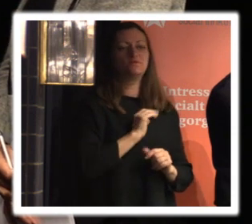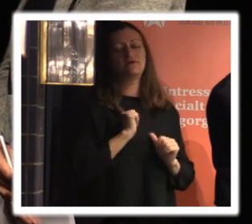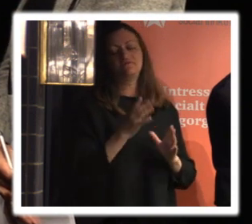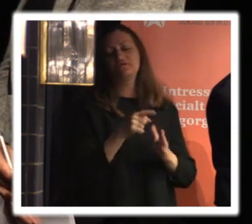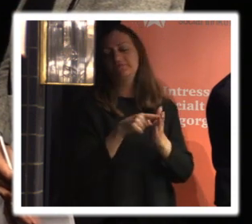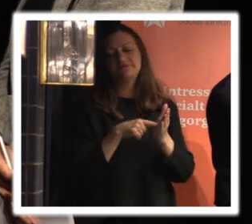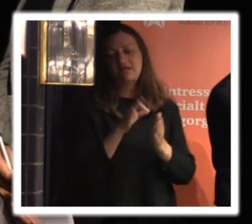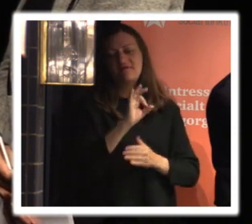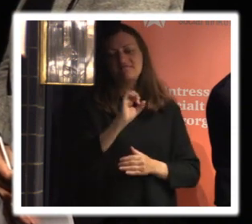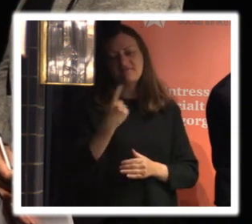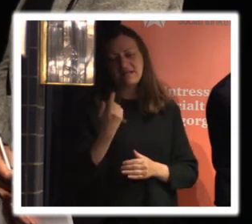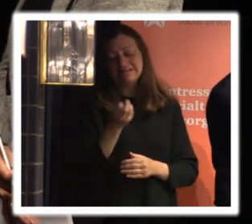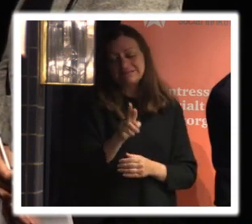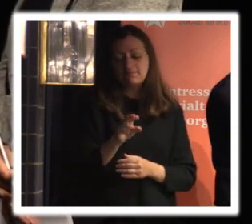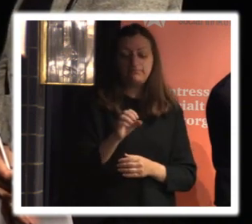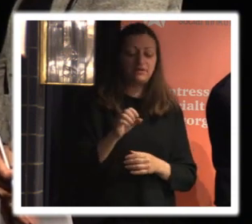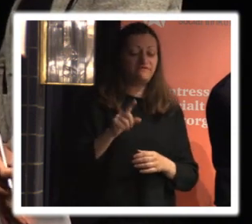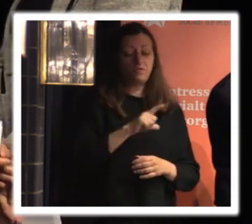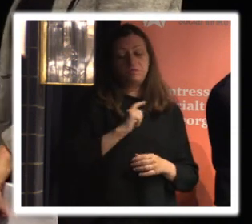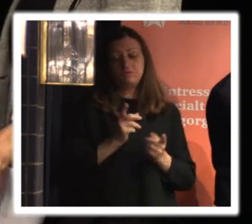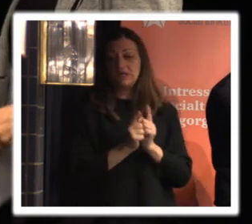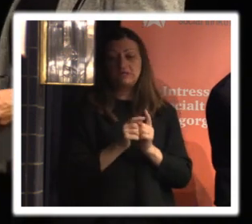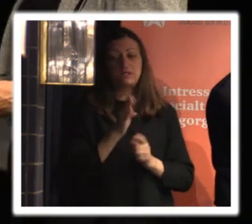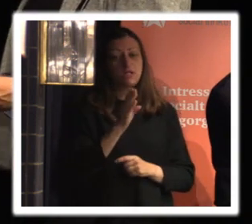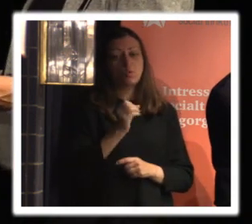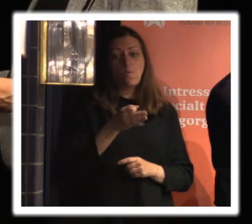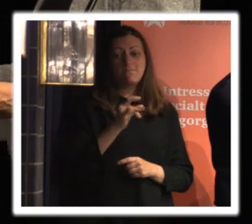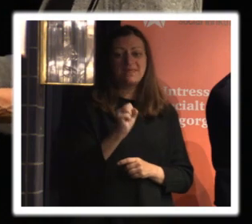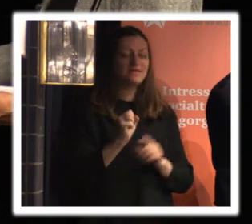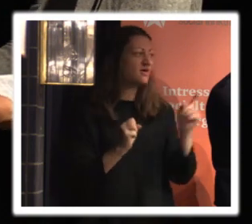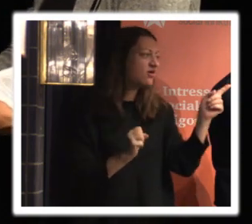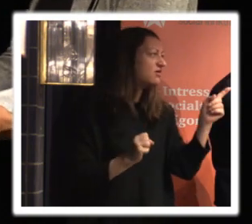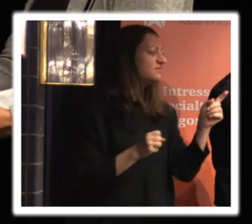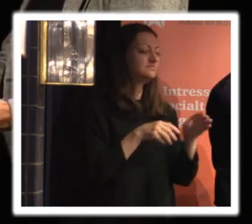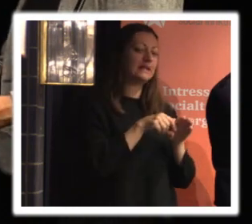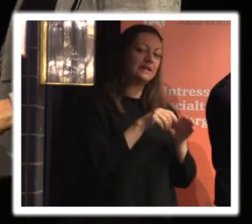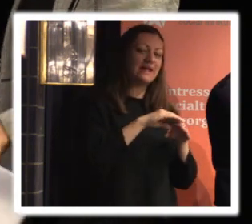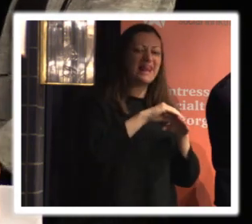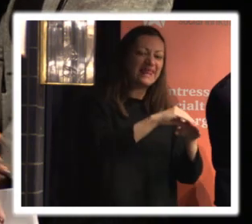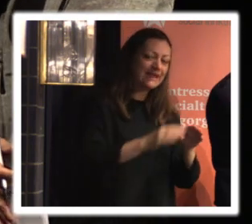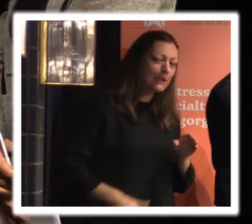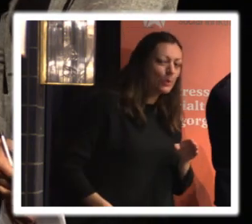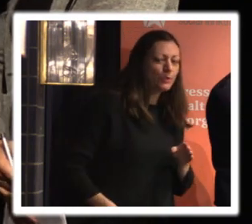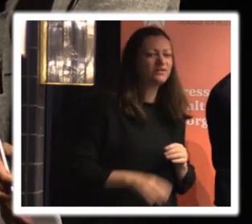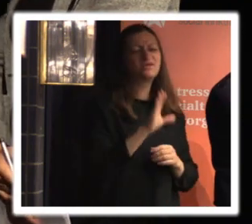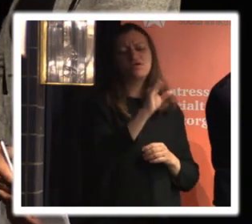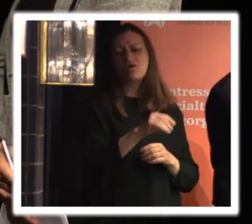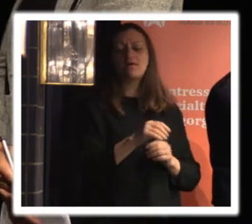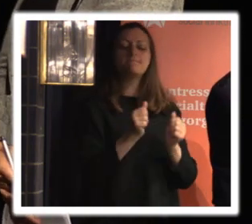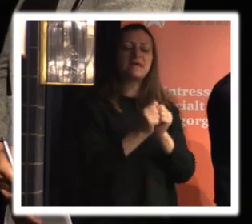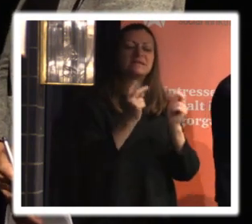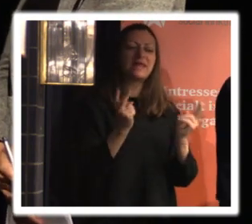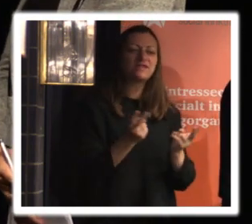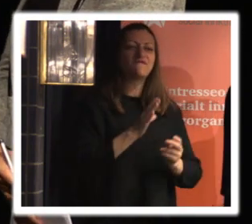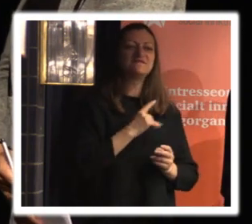om det i vårt fall handlar om dopinguppgifter eller om det handlar om andra saker men ledar hundar till en stor men det finns någon sorts generell ram